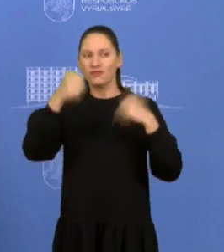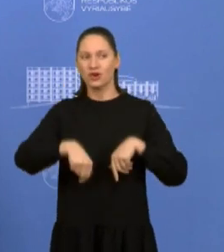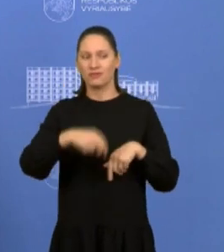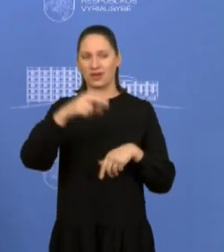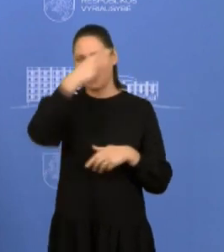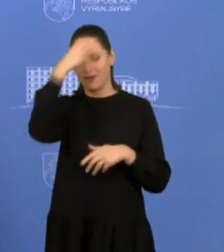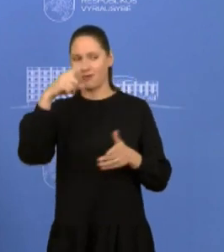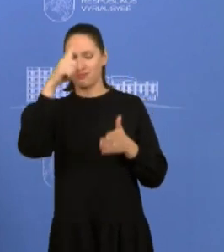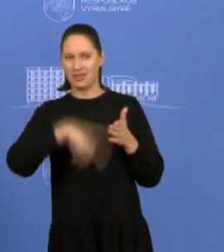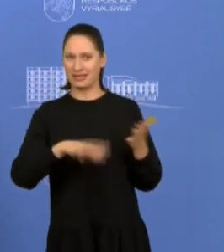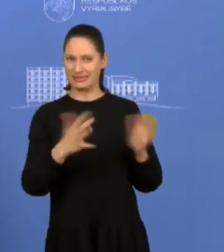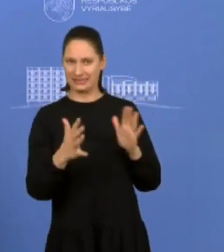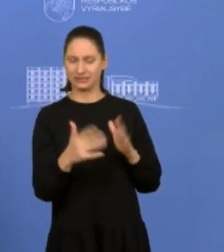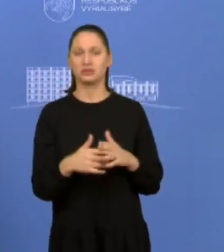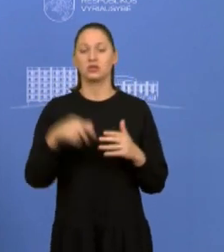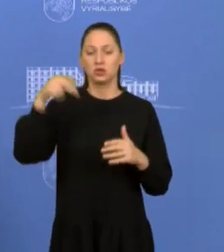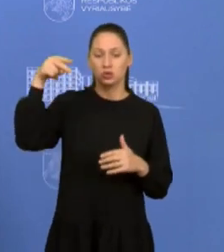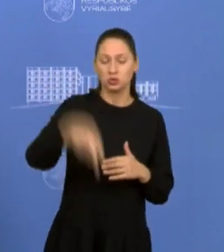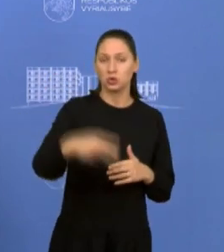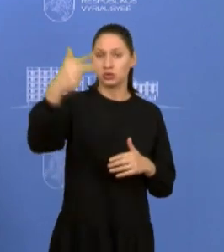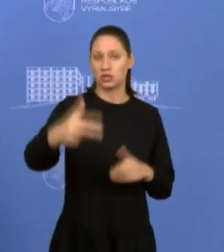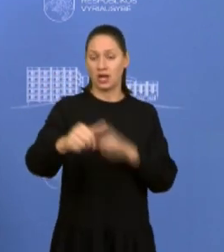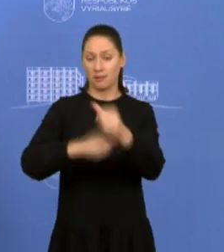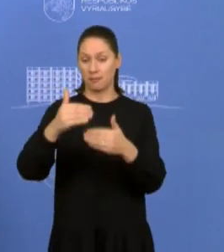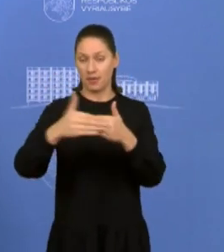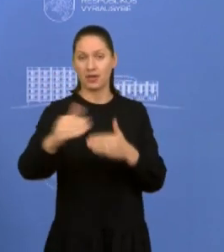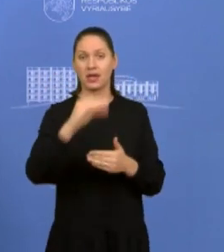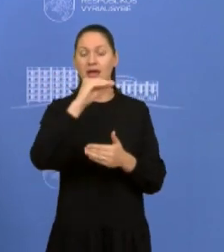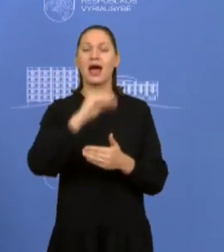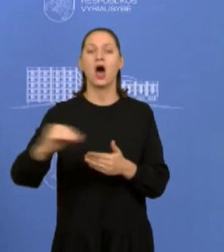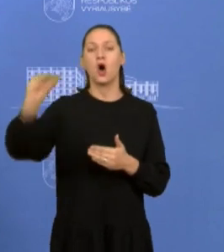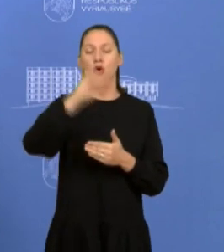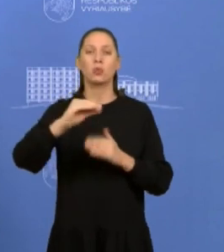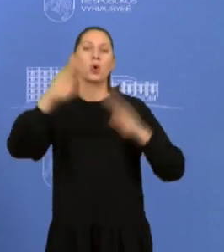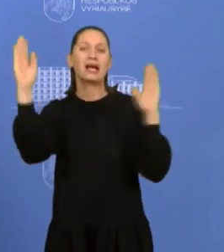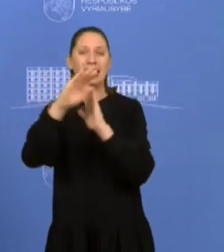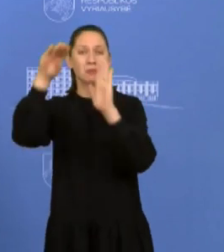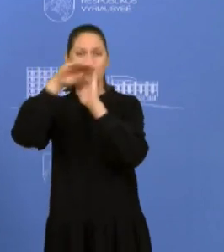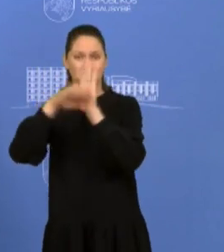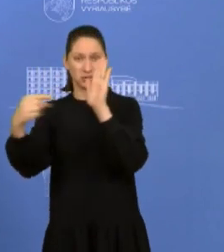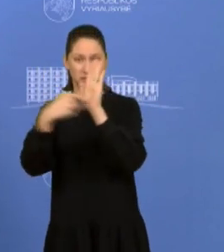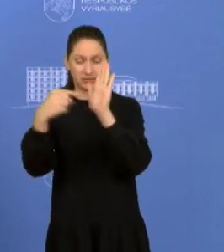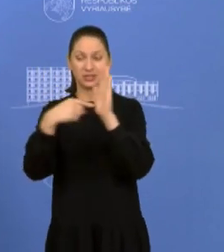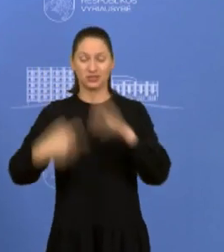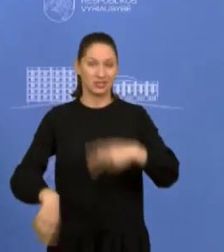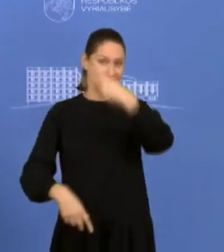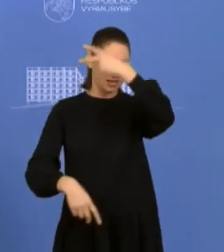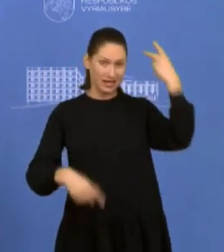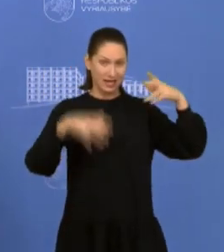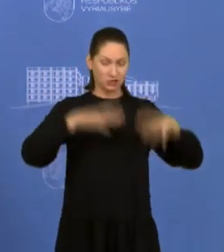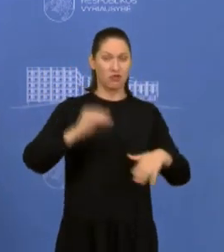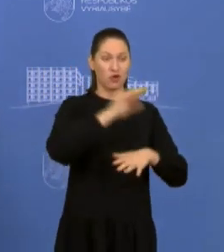tai yra sankcijos numatytos 2030 metais pagal Europos klimato įstatymą, kuris priimtas ir Lietuvos